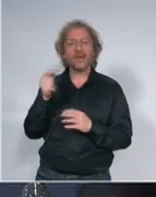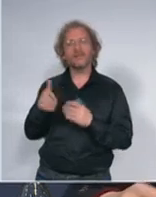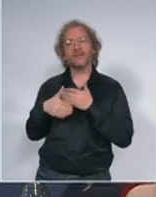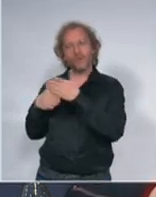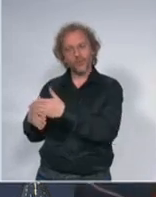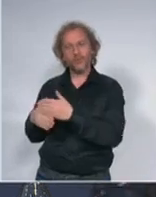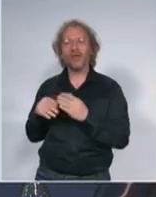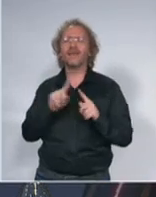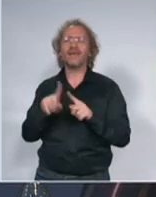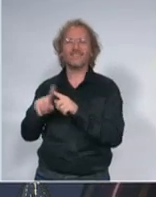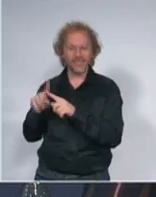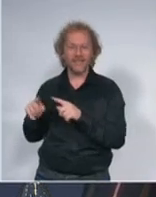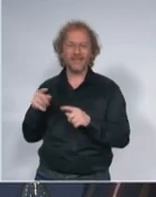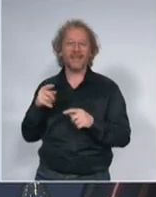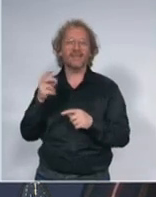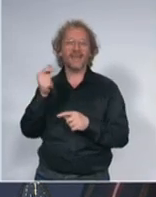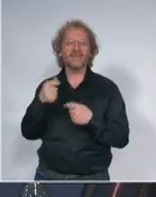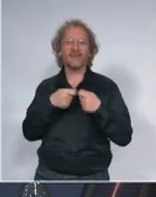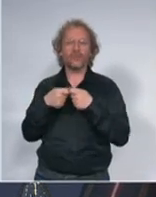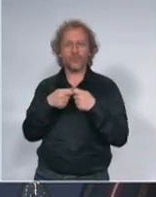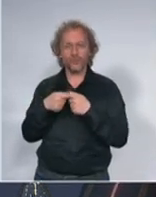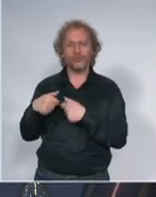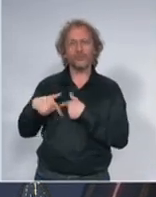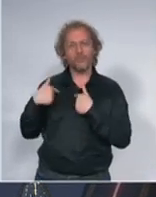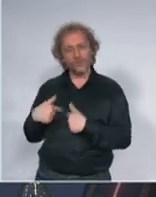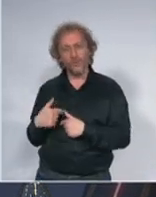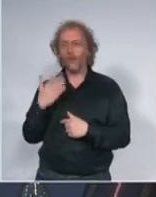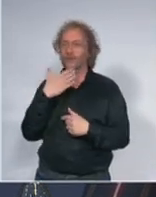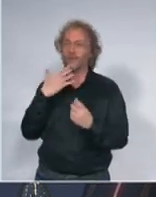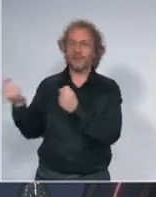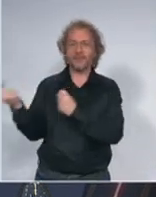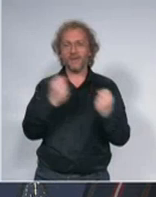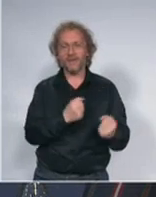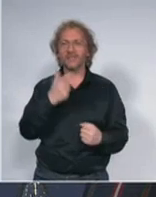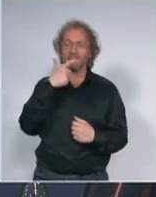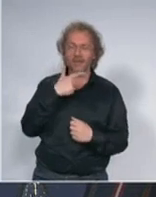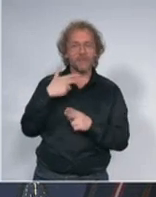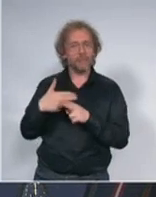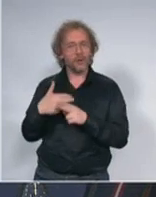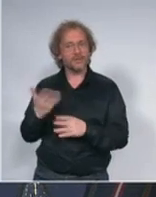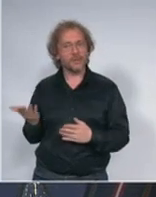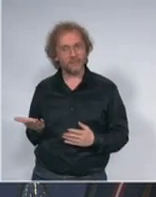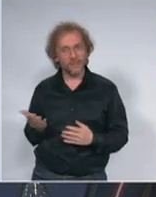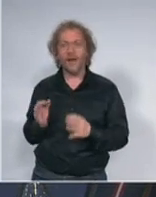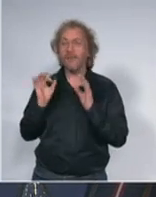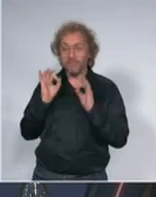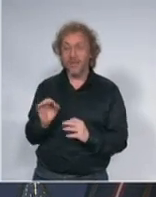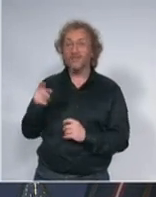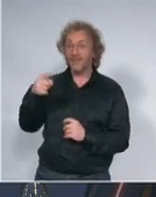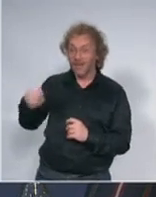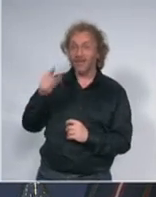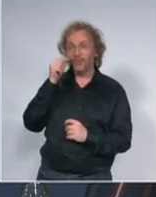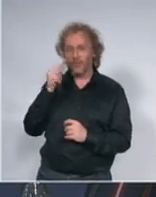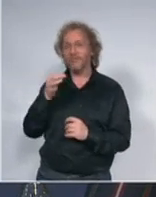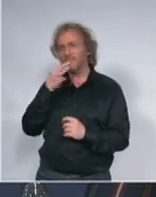se dobrovoljno javila da prevoze stare i bolesne baš te o kojima vi pitate naravno